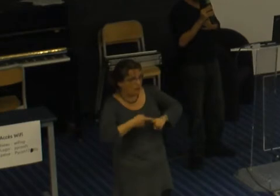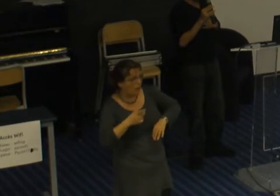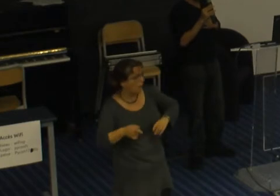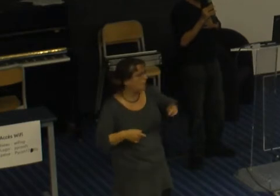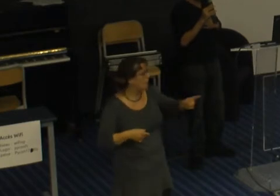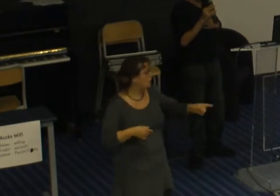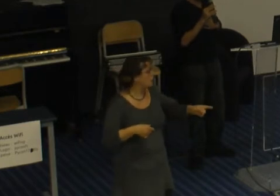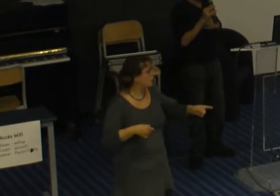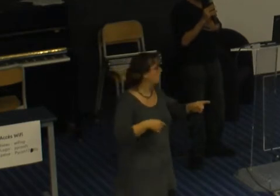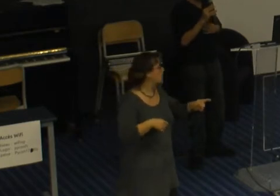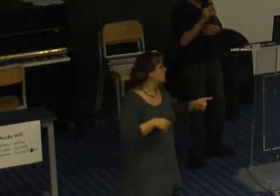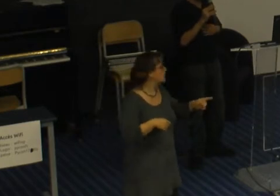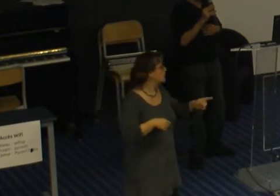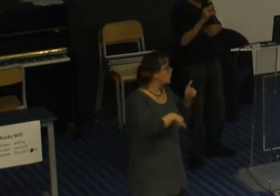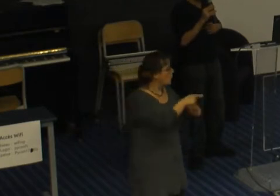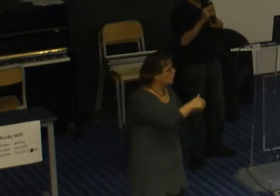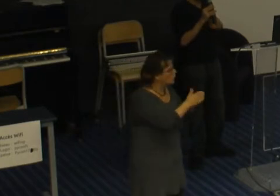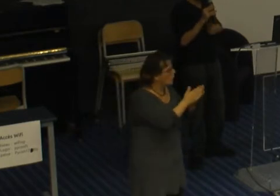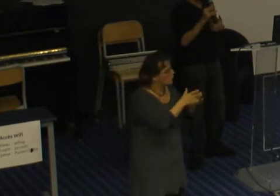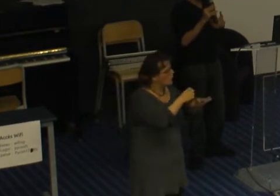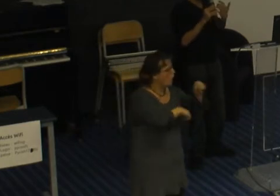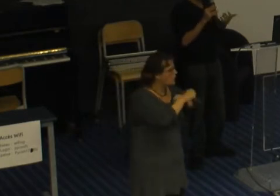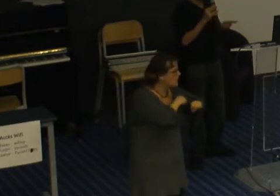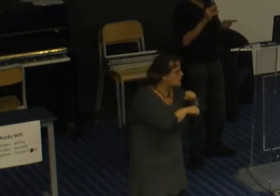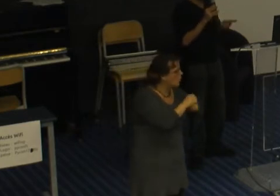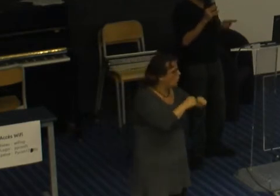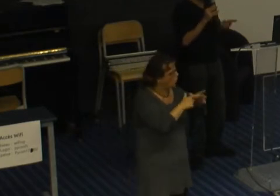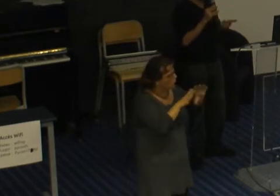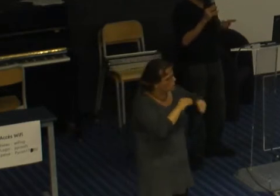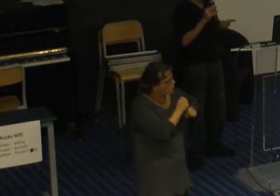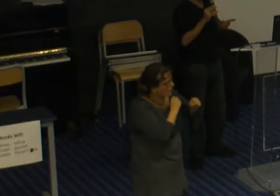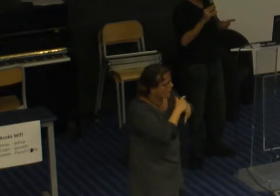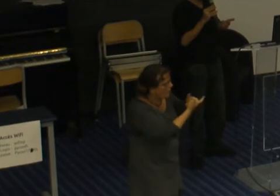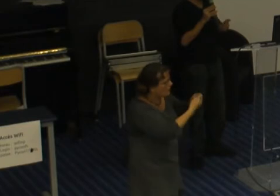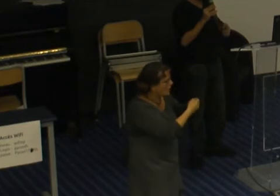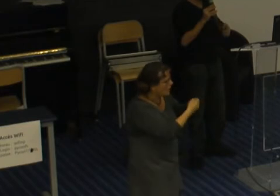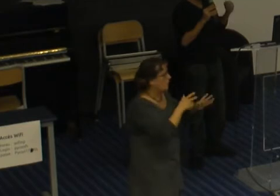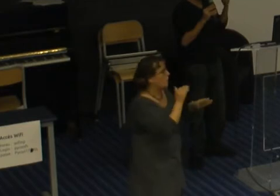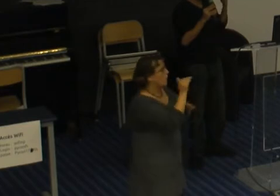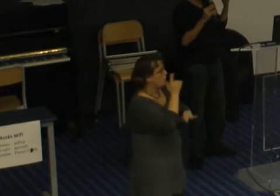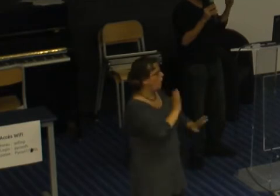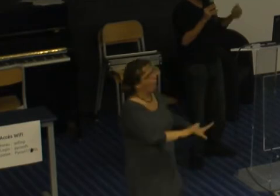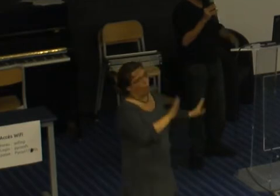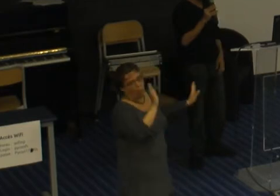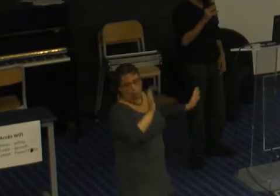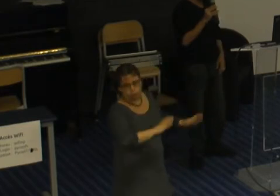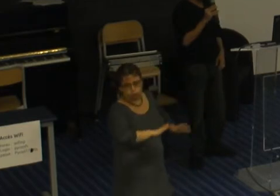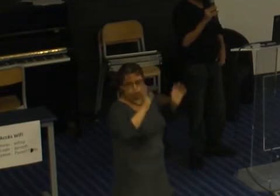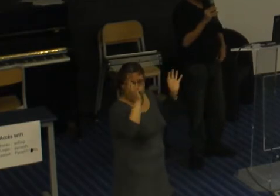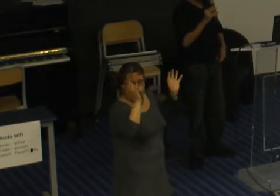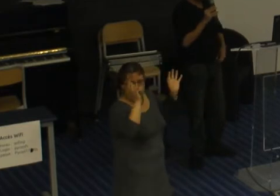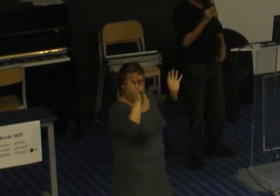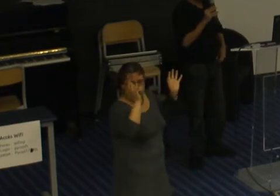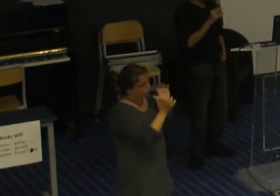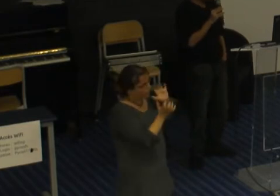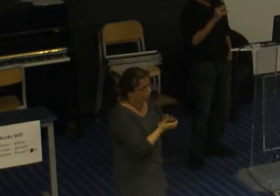il y en a qui demandent des aménagements mais souvent les employeurs sont assez réfractaires à ça parce qu'ils y voient comme du